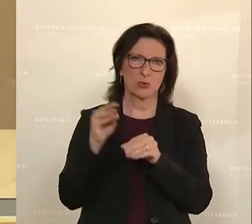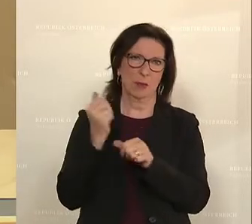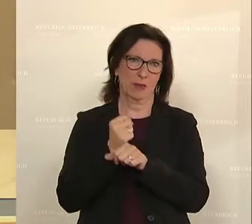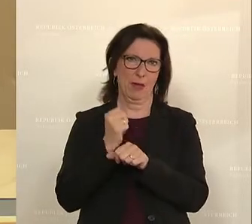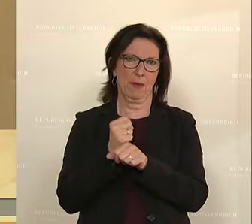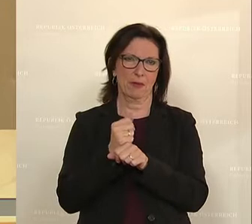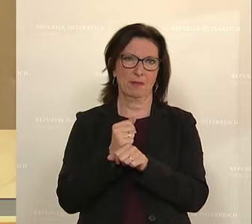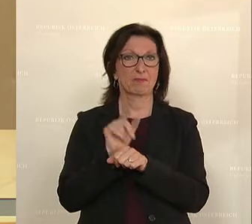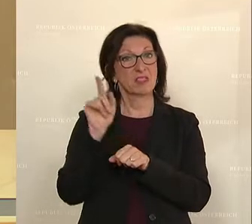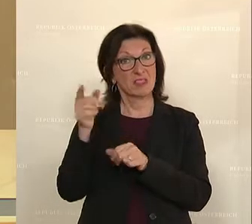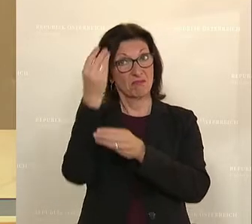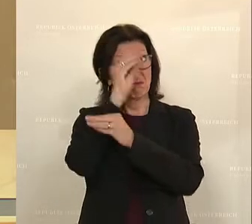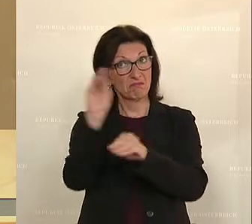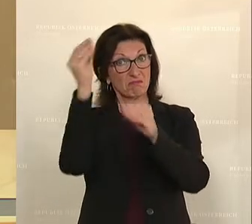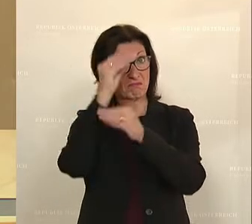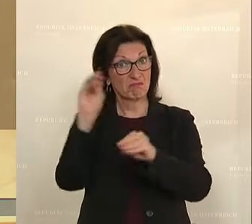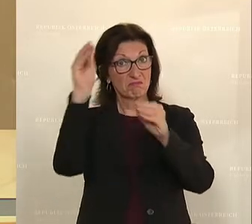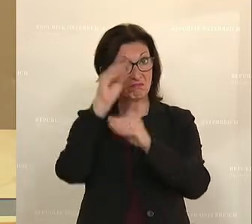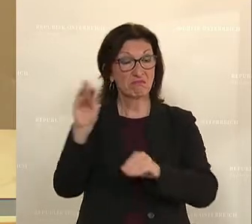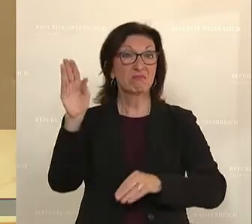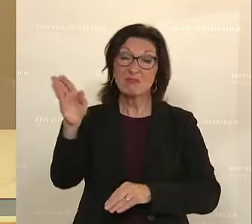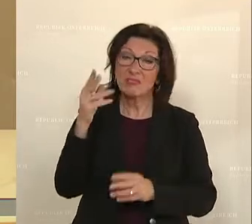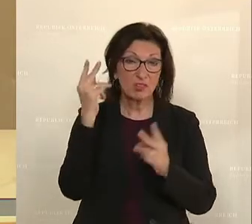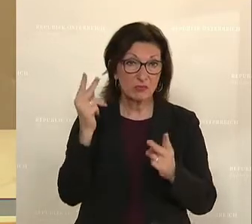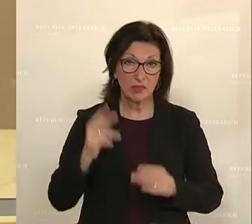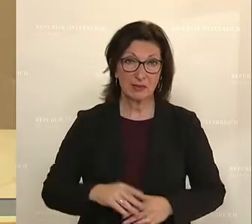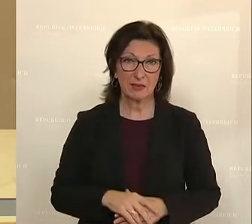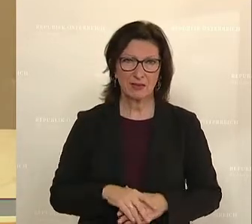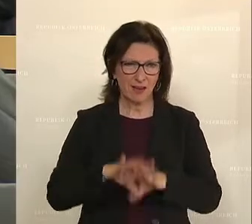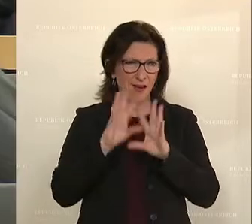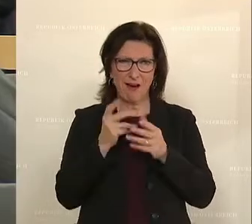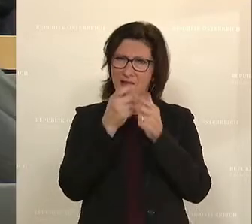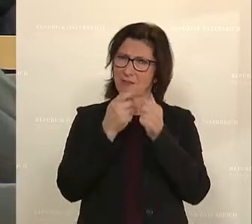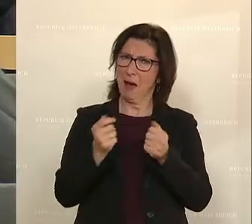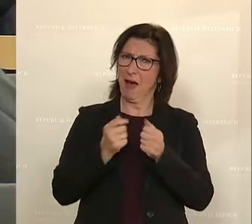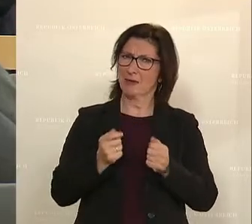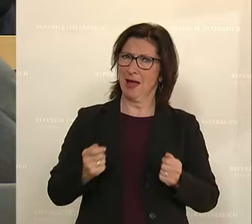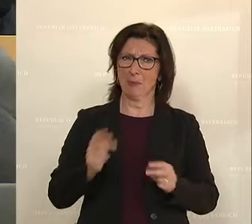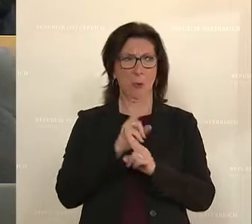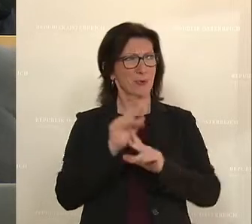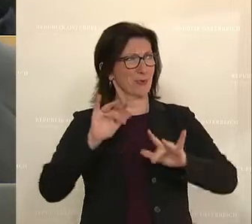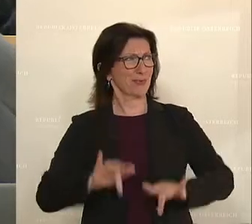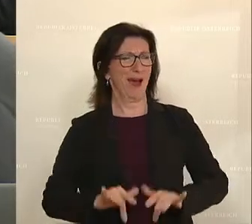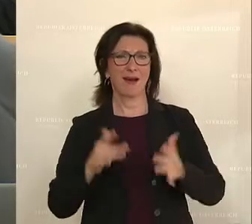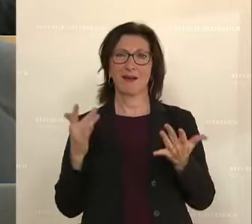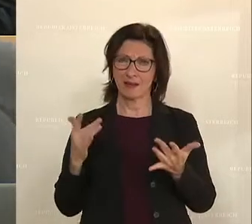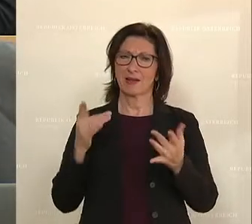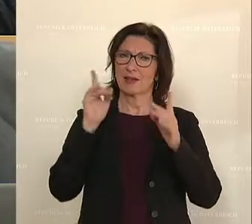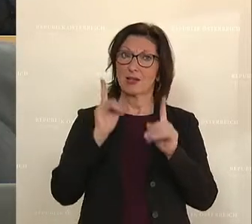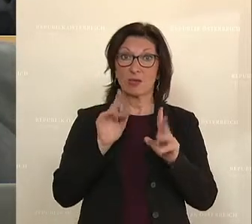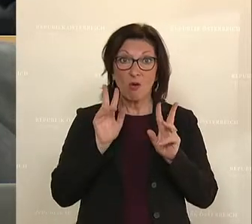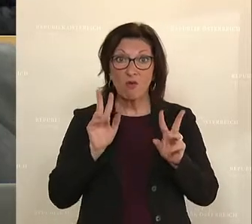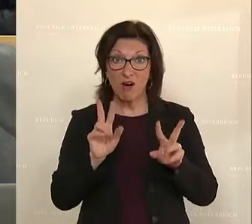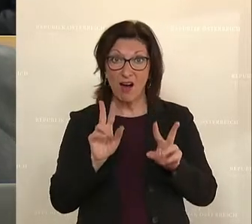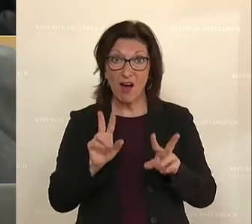Informationsarbeit ist deswegen so wichtig, damit wir all diese Maßnahmen, die wir in Österreich genießen, auch wahr und